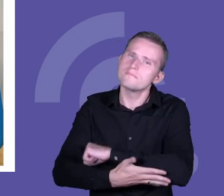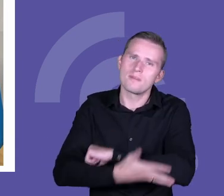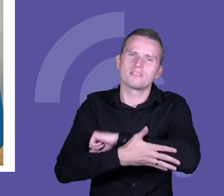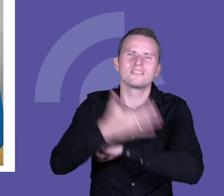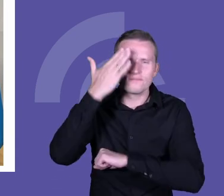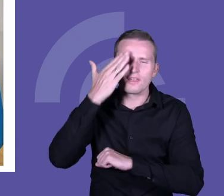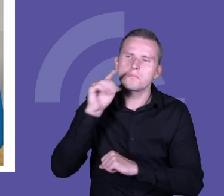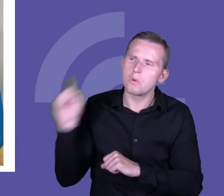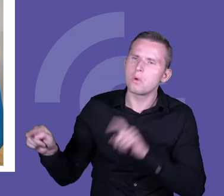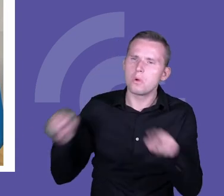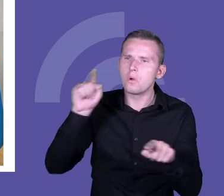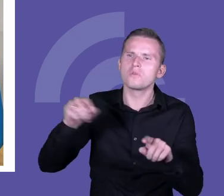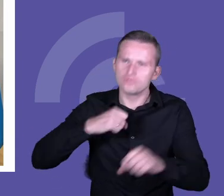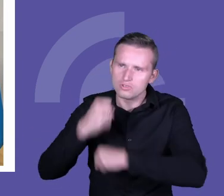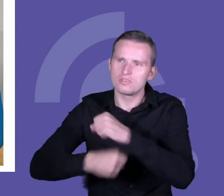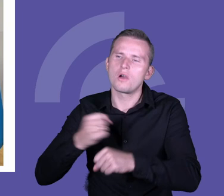damy radę.